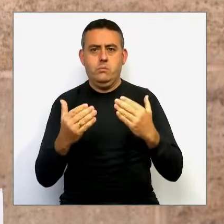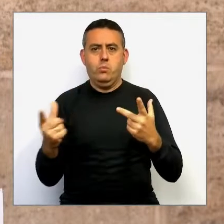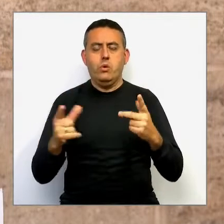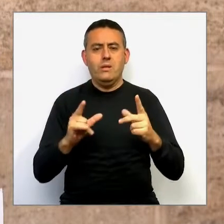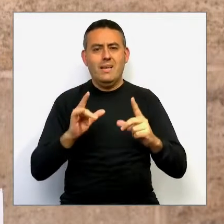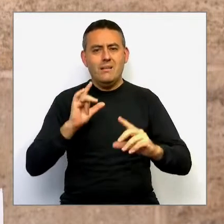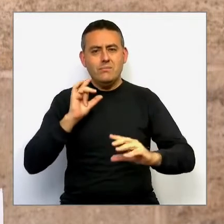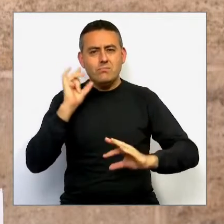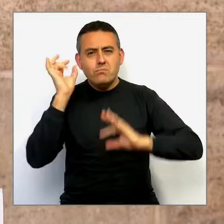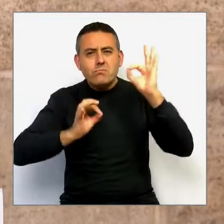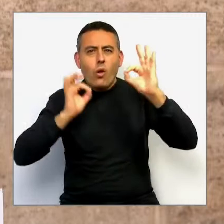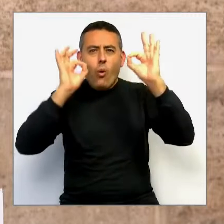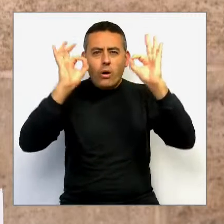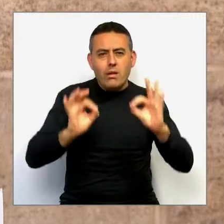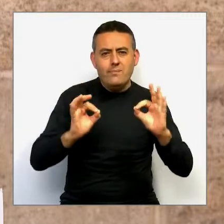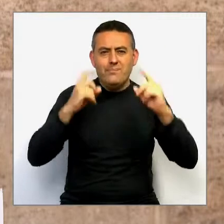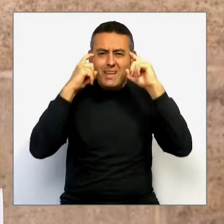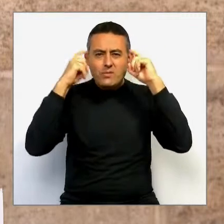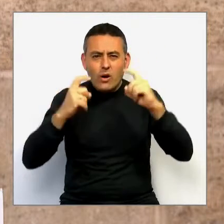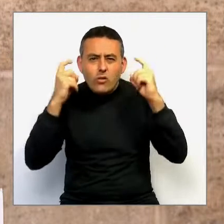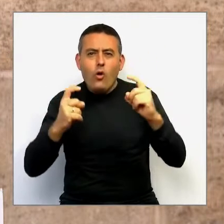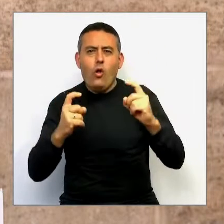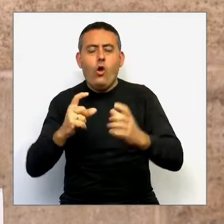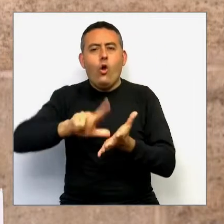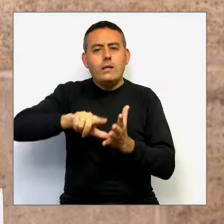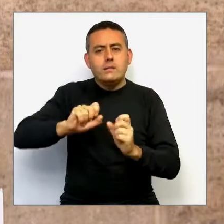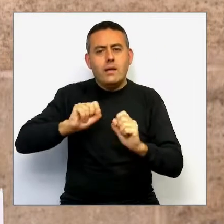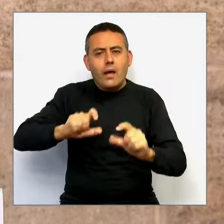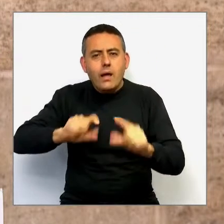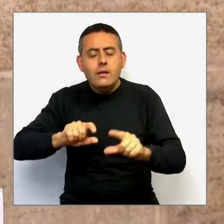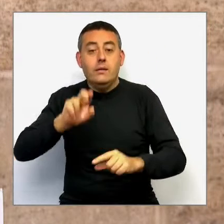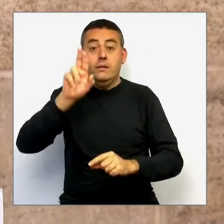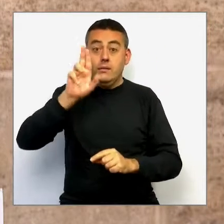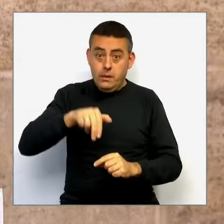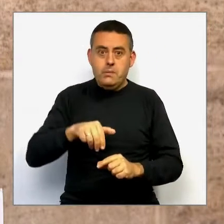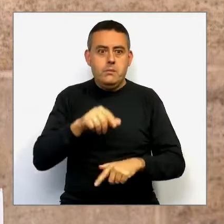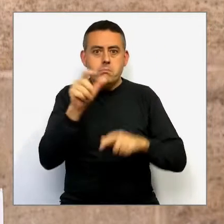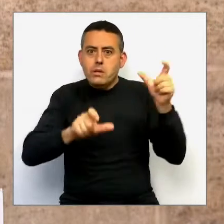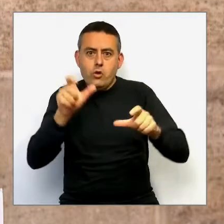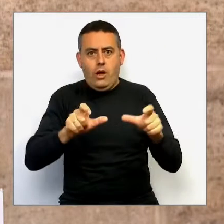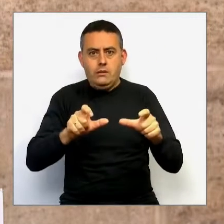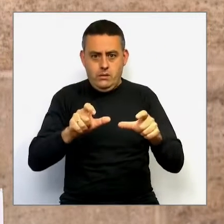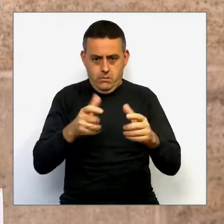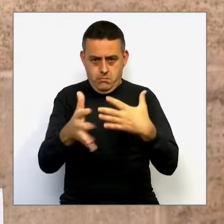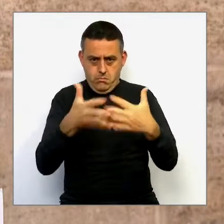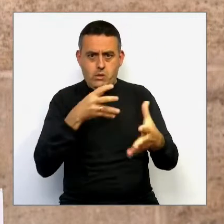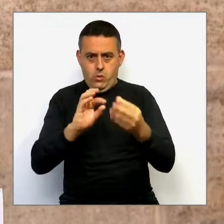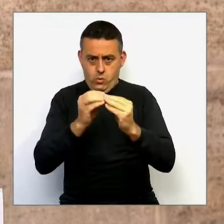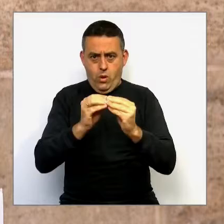'eficiència logística i l'humanitat del tracte de les persones que estan fent tot aquest treball.